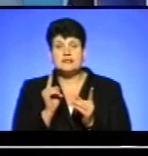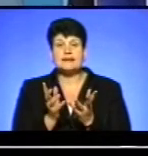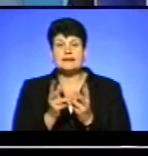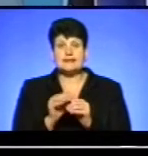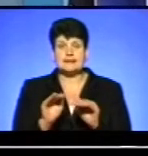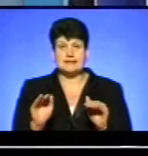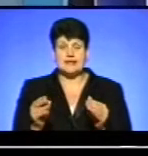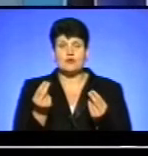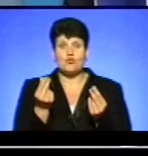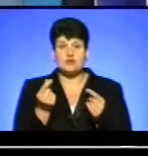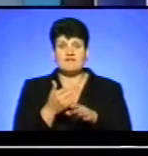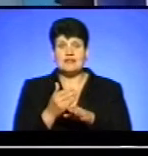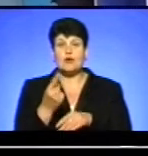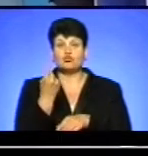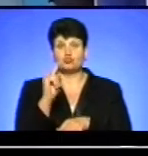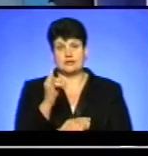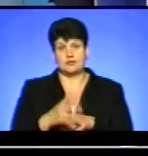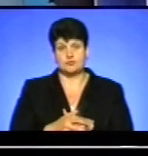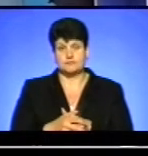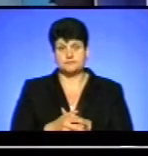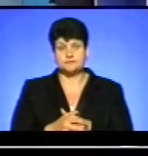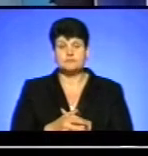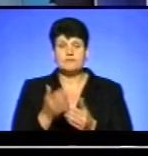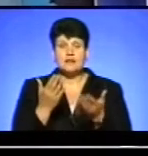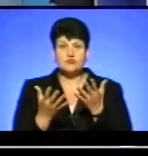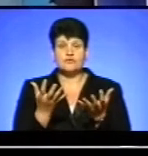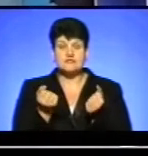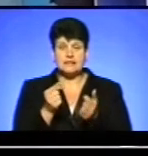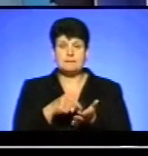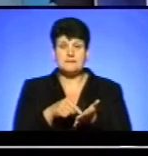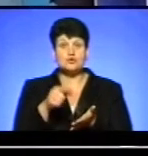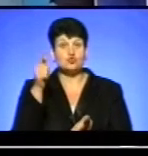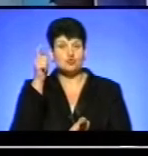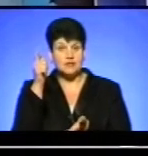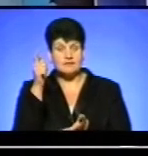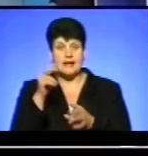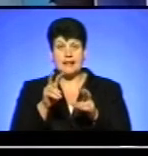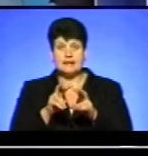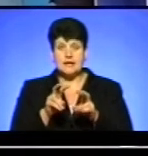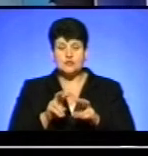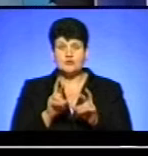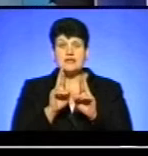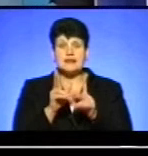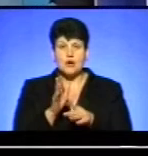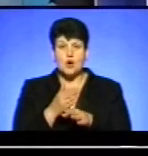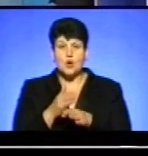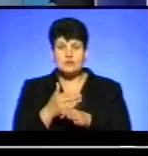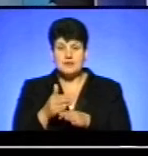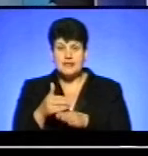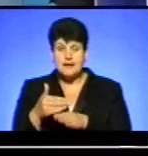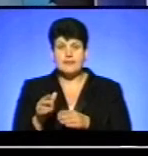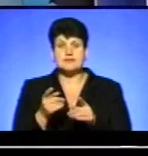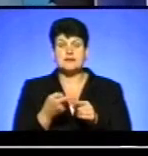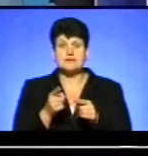виділені на одну дитину. Якщо взяти по місту Чорткову, аналізуючи, як розпреділялася освітня